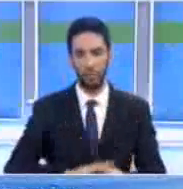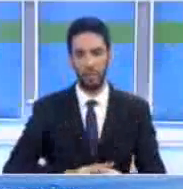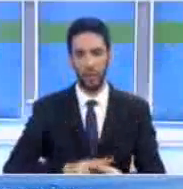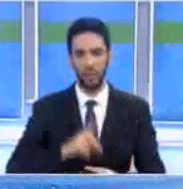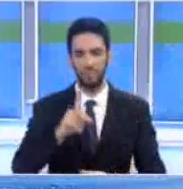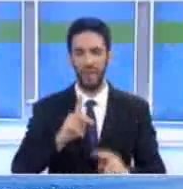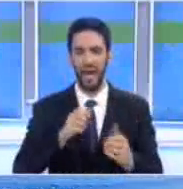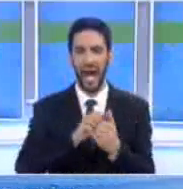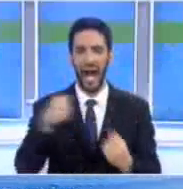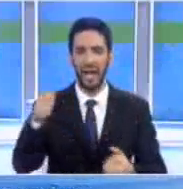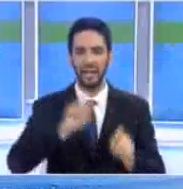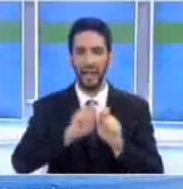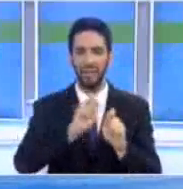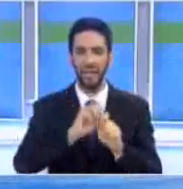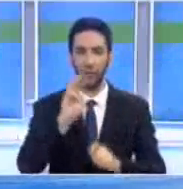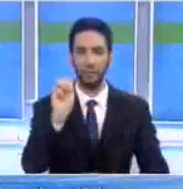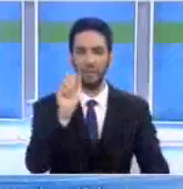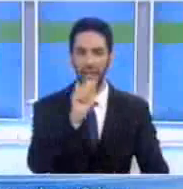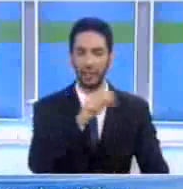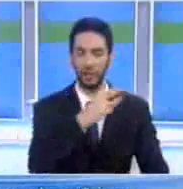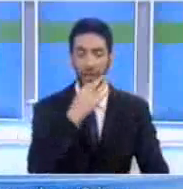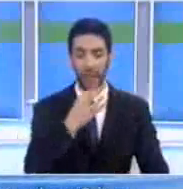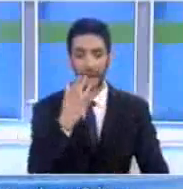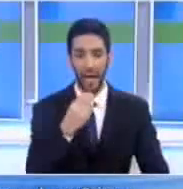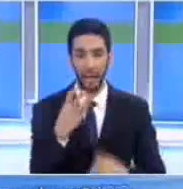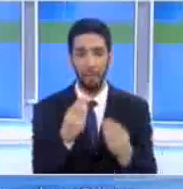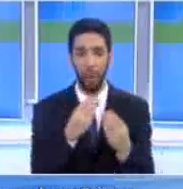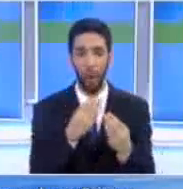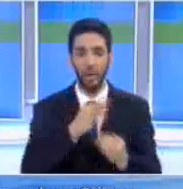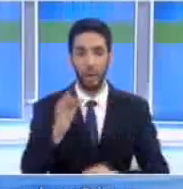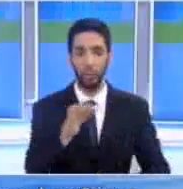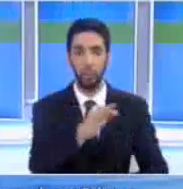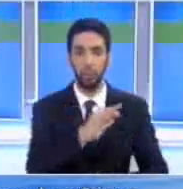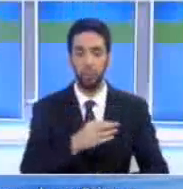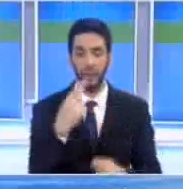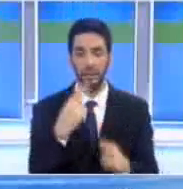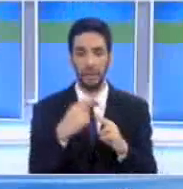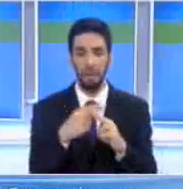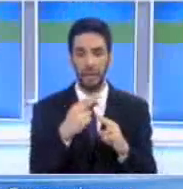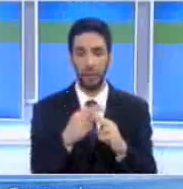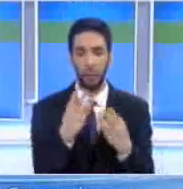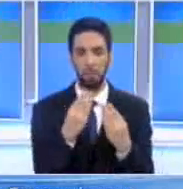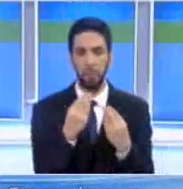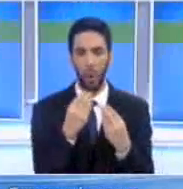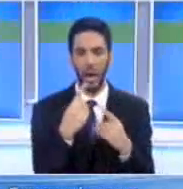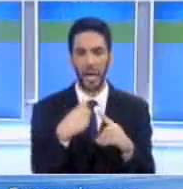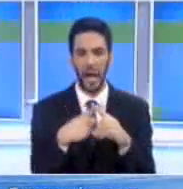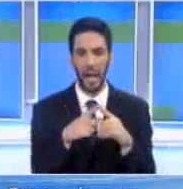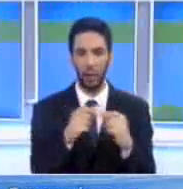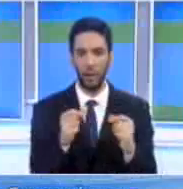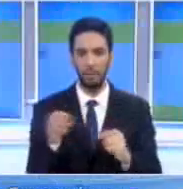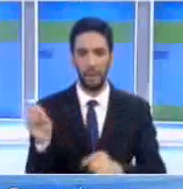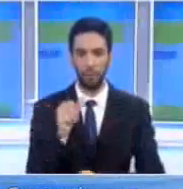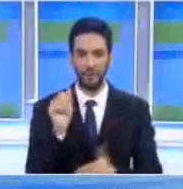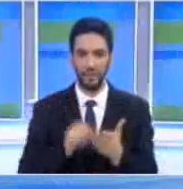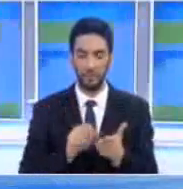δεν είναι ικανοποιημένος από τον χάρτη που κατέθεσε ο Αικιντζή καθώς δεν περιλαμβάνει περιοχές δοτικής σημασίας, οι οποίες να δίνουν τη δυνατότητα